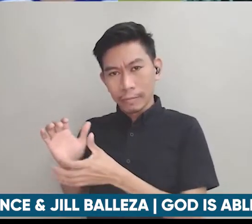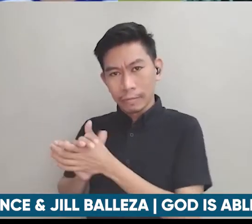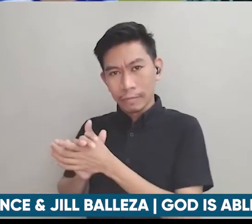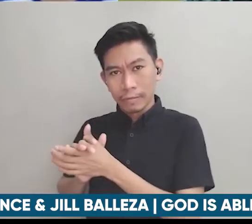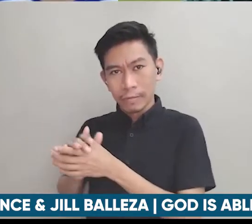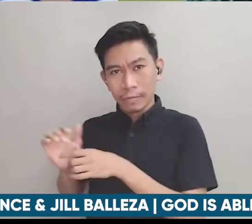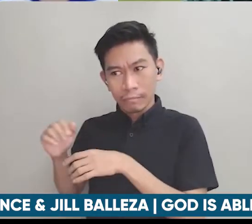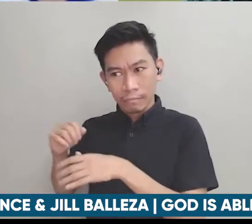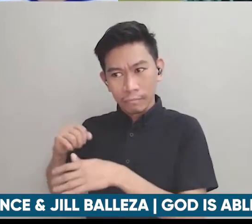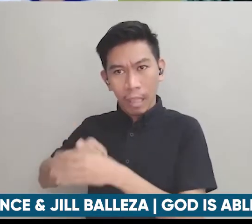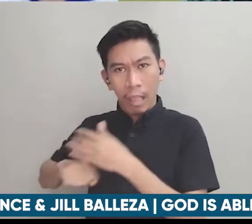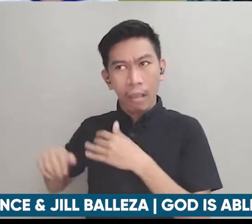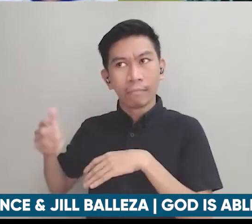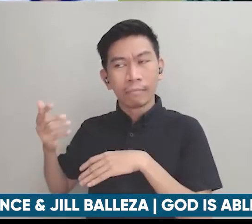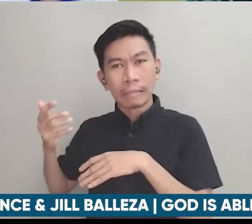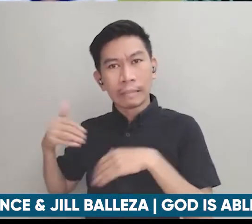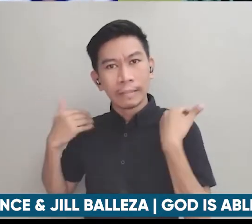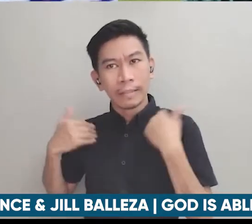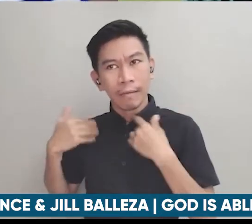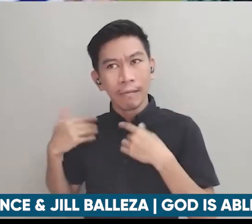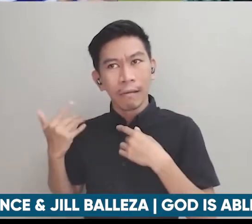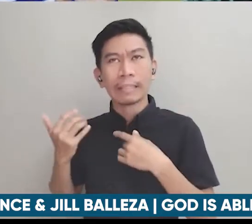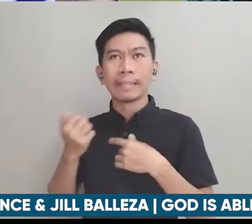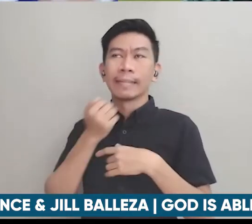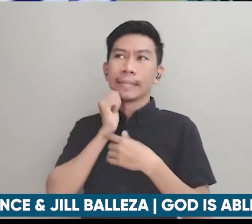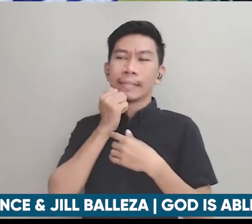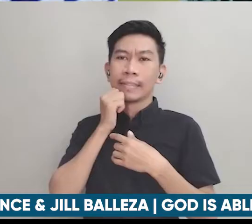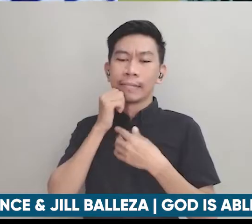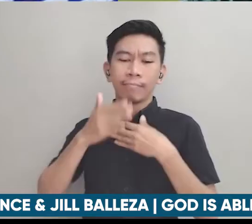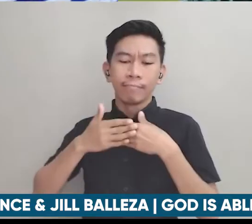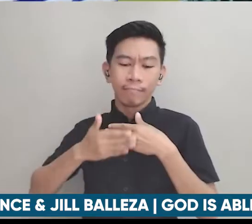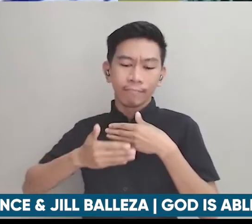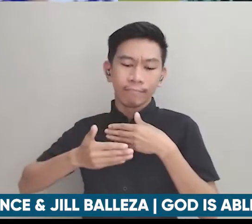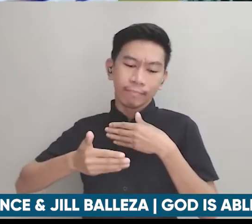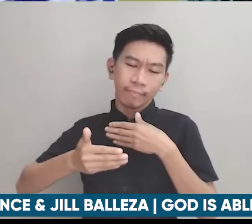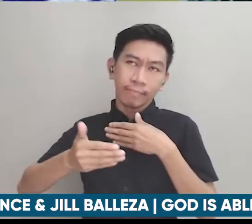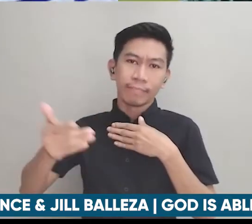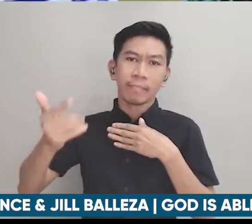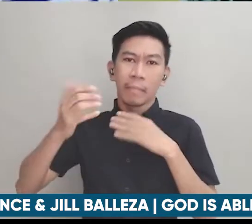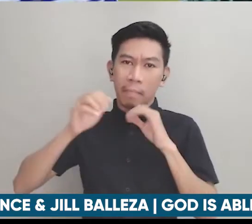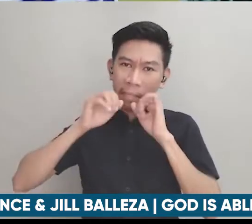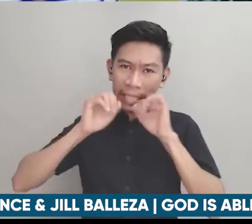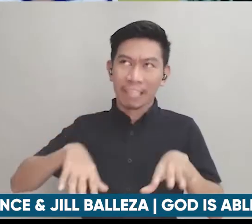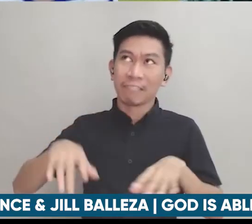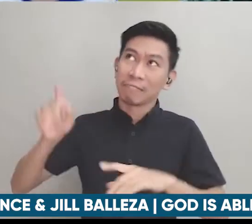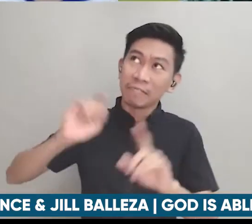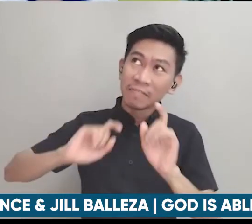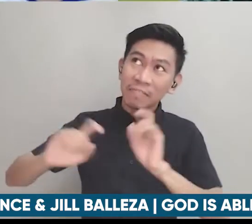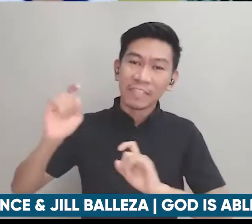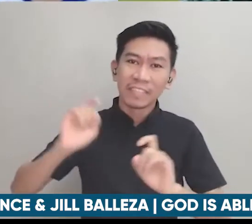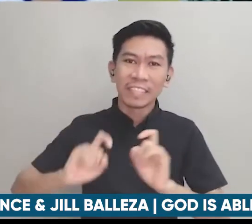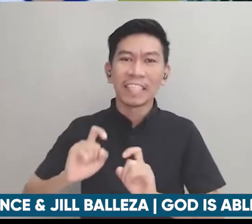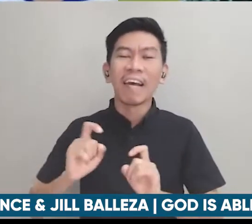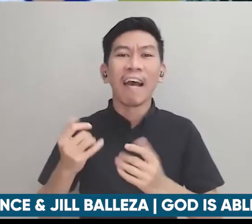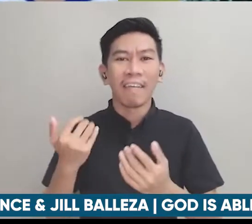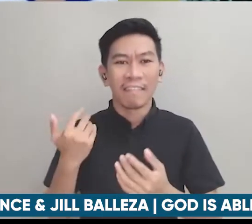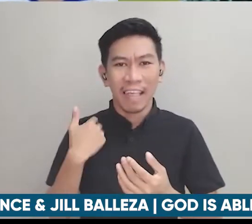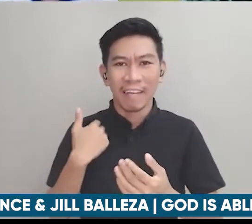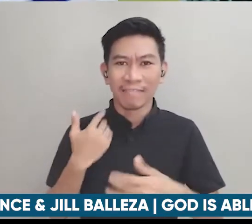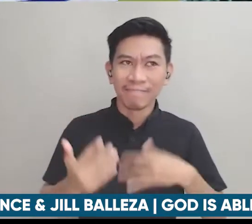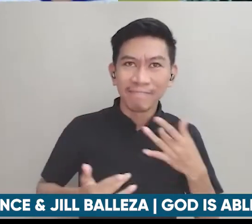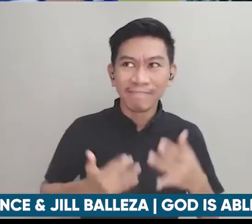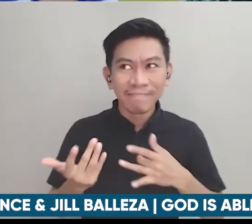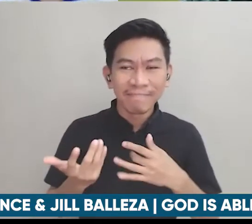niya kaming bumawi dun sa time na hindi namin nagawa nung time na kaming dalawa lang muna sana so ngayon